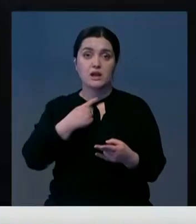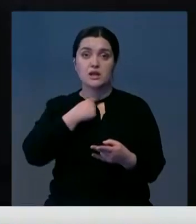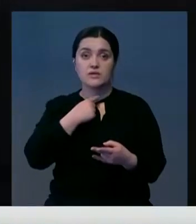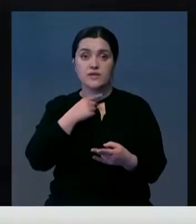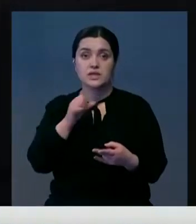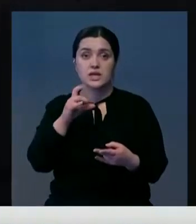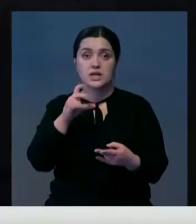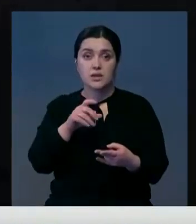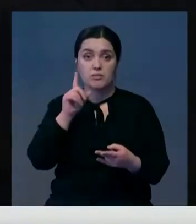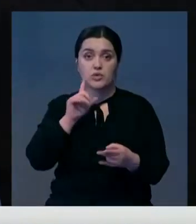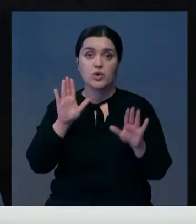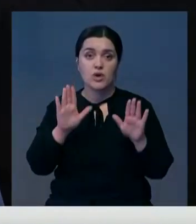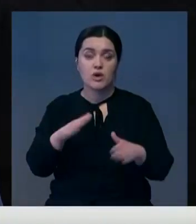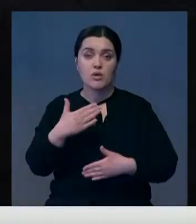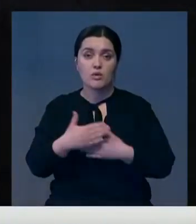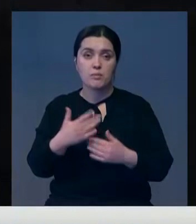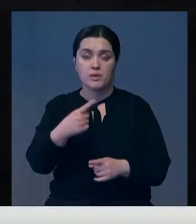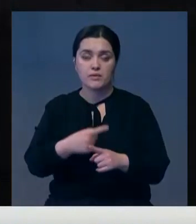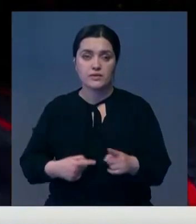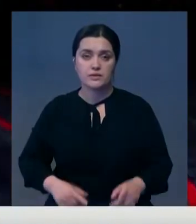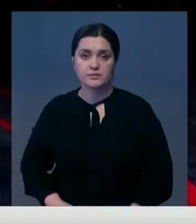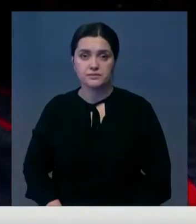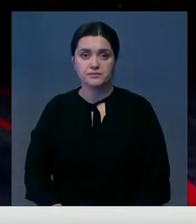голосов сенаторов, а пока у них только половина.